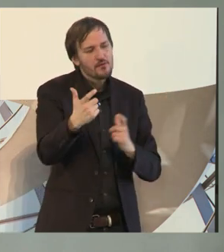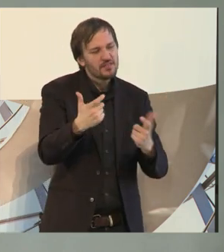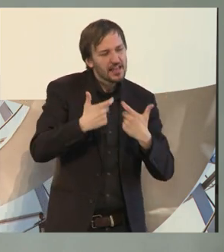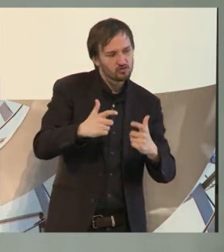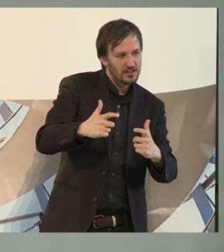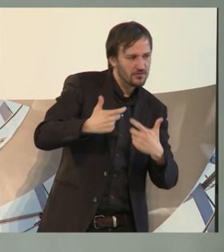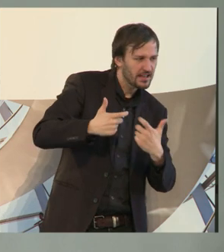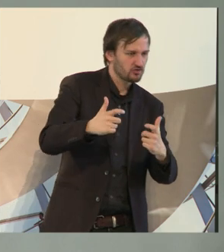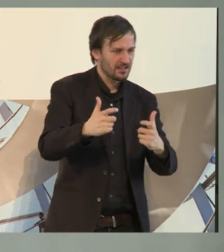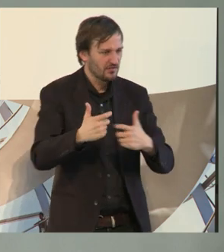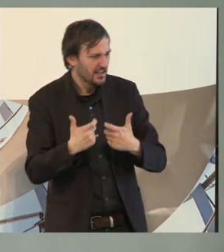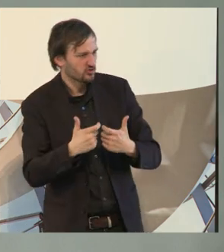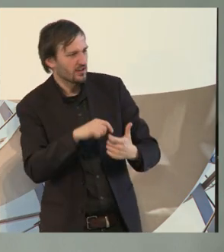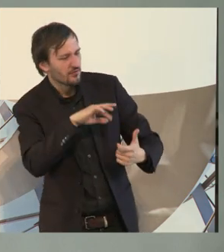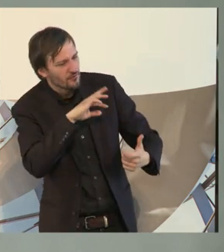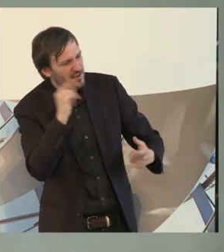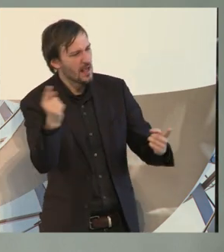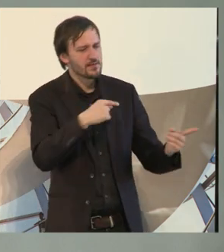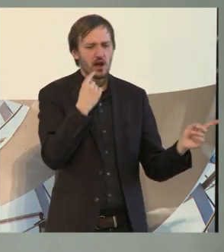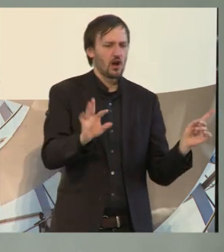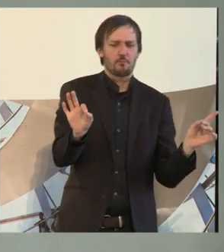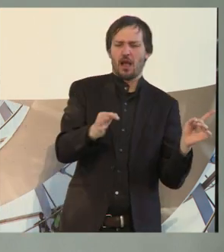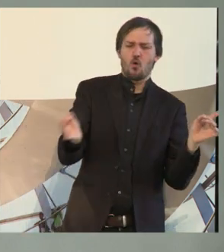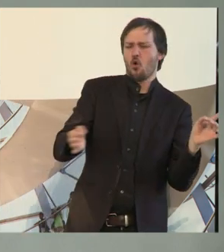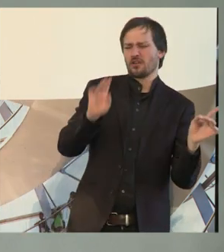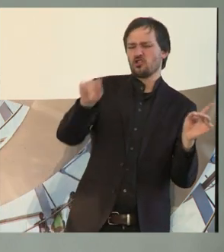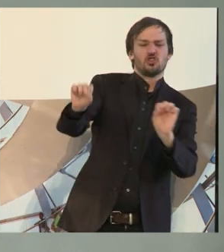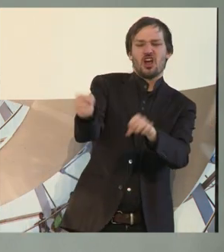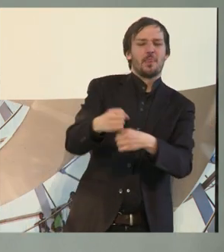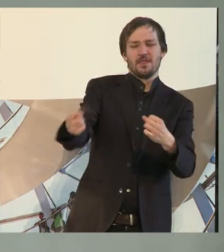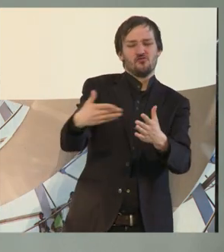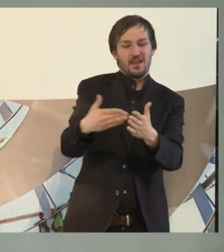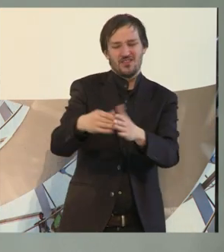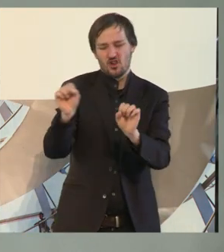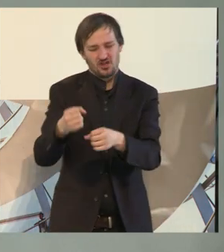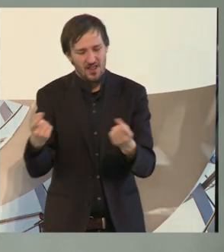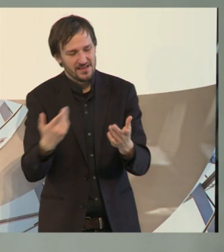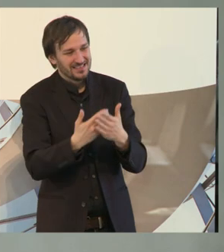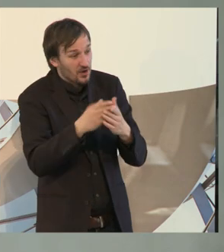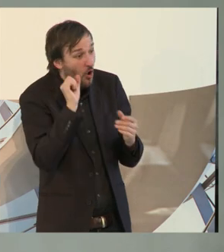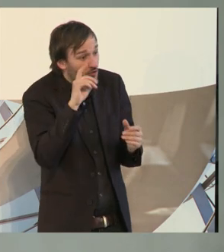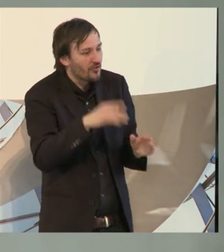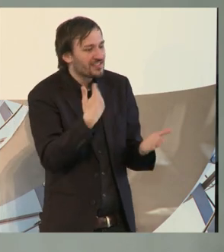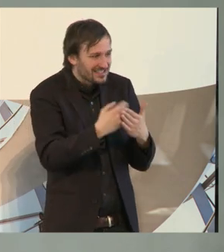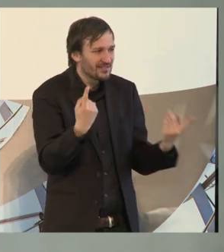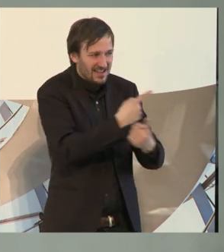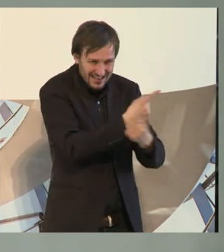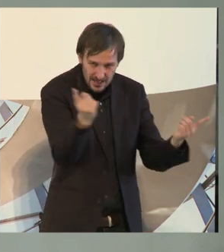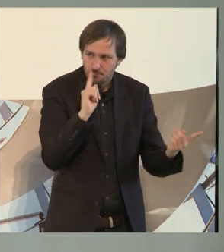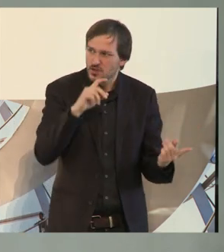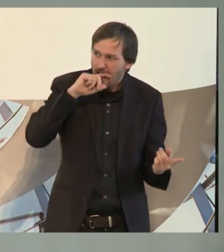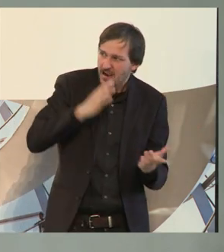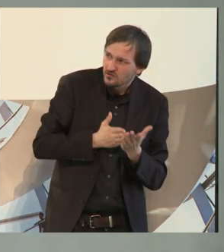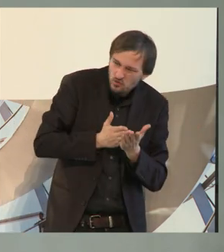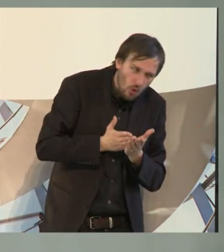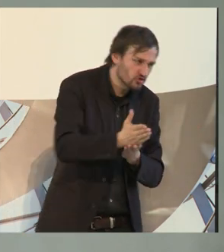auf viel, ja, Glauben oder Unglauben an Ihre Fähigkeiten. Ich kann nur dazu raten, halten Sie es durch, machen